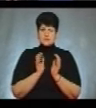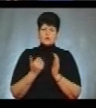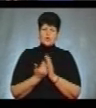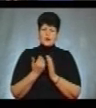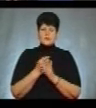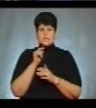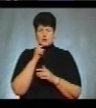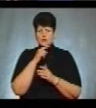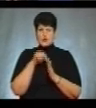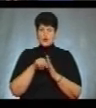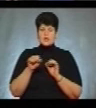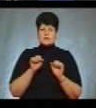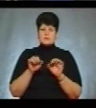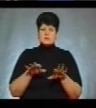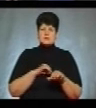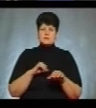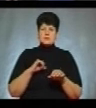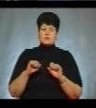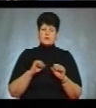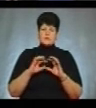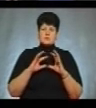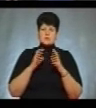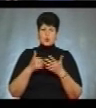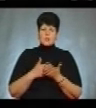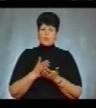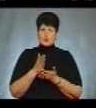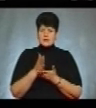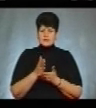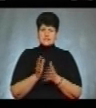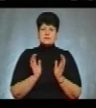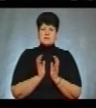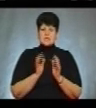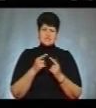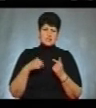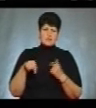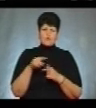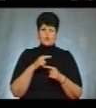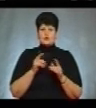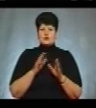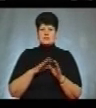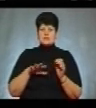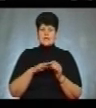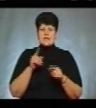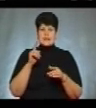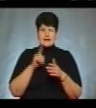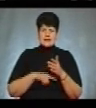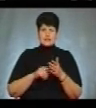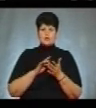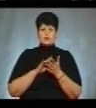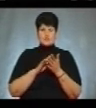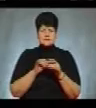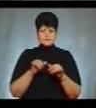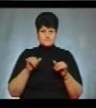економіки, ролі керівників місцевого самоврядування у міжнародній політиці, збереження навколишнього середовища, релігії, розвитку туризму в